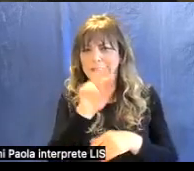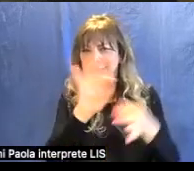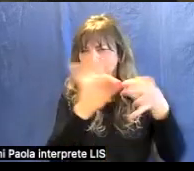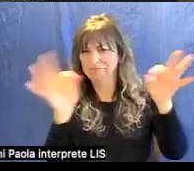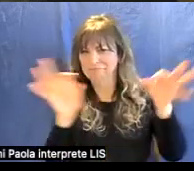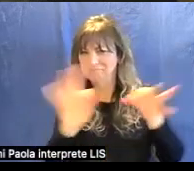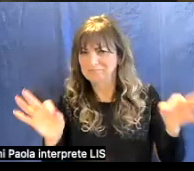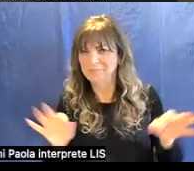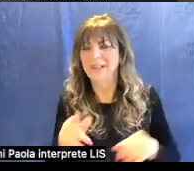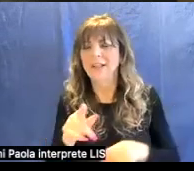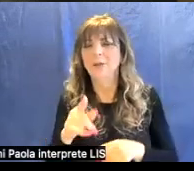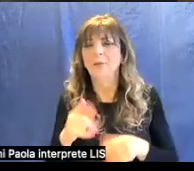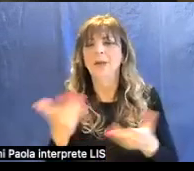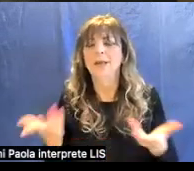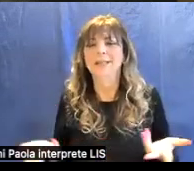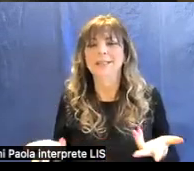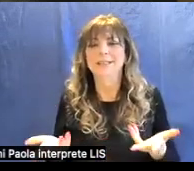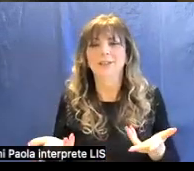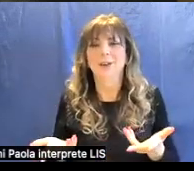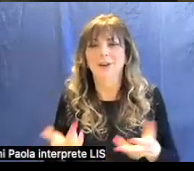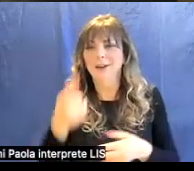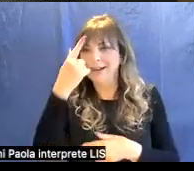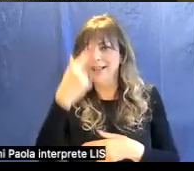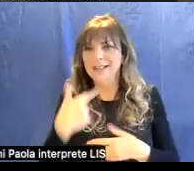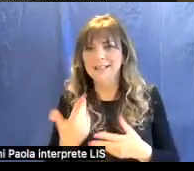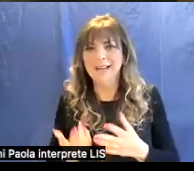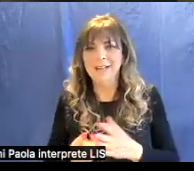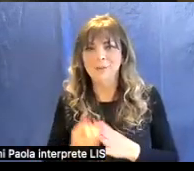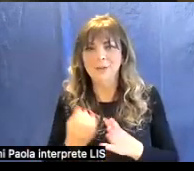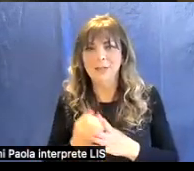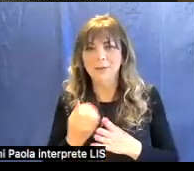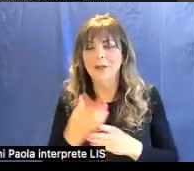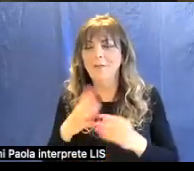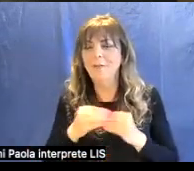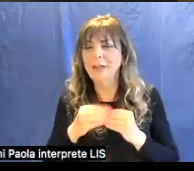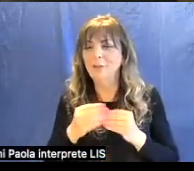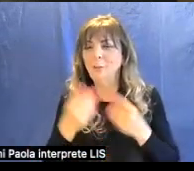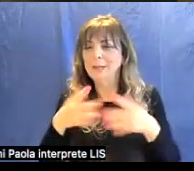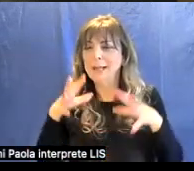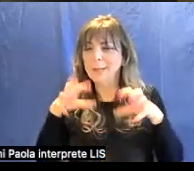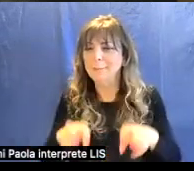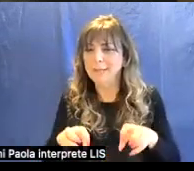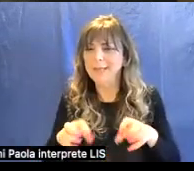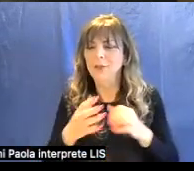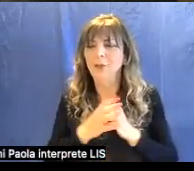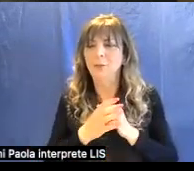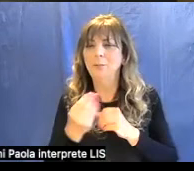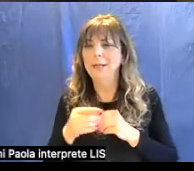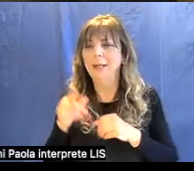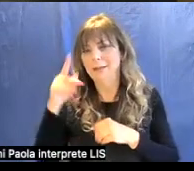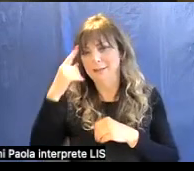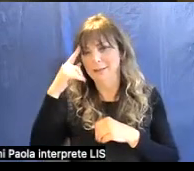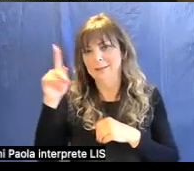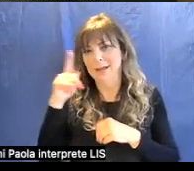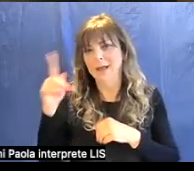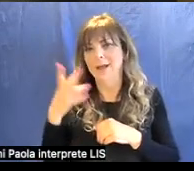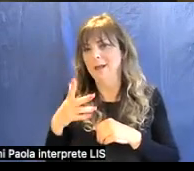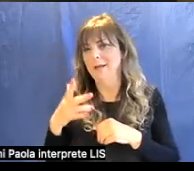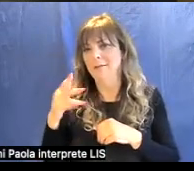che sia stato fatto di duro e lo feci per impegno conoscendo non essere fatica per un uomo